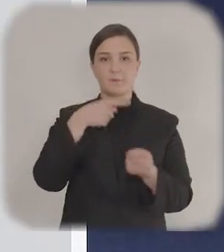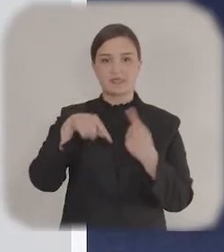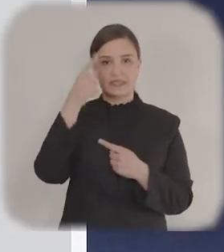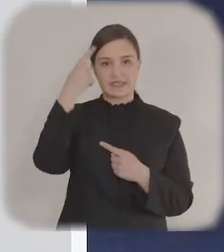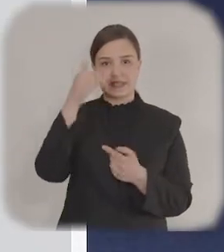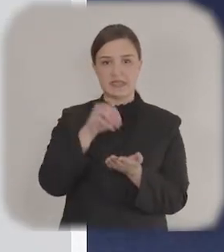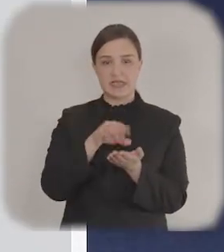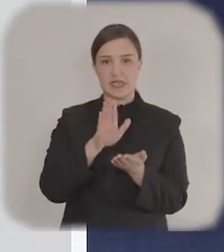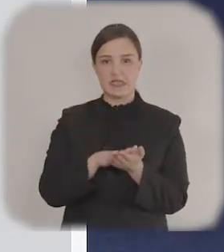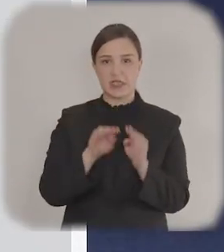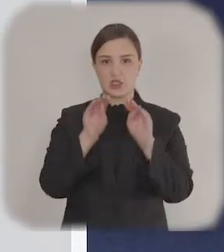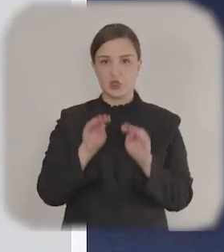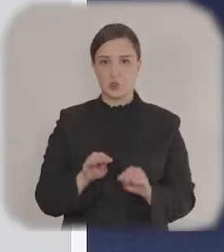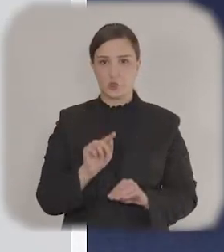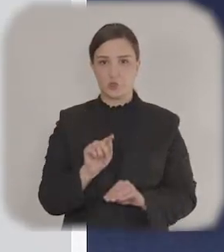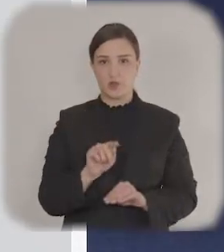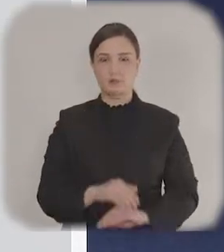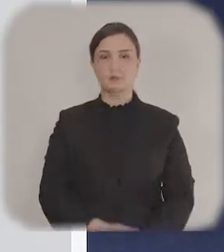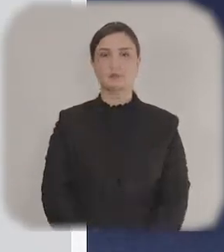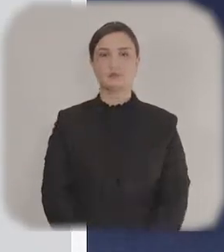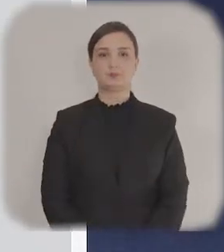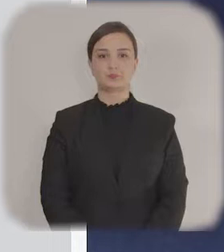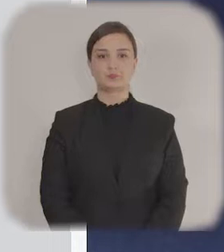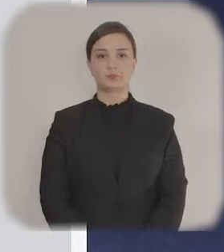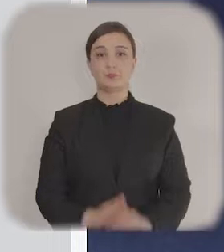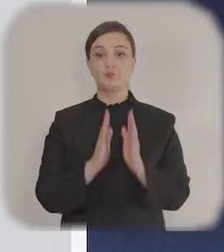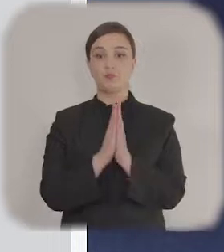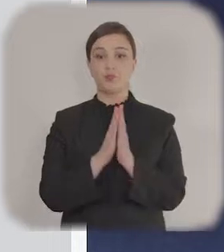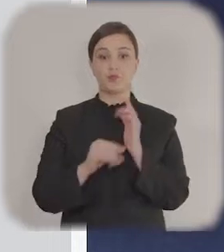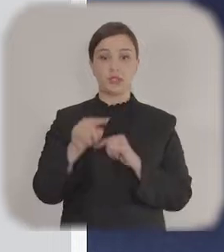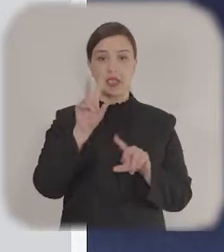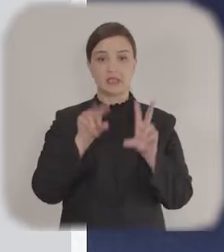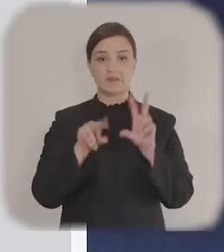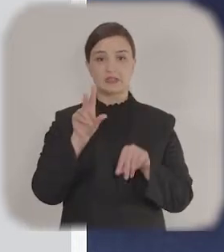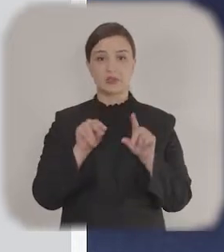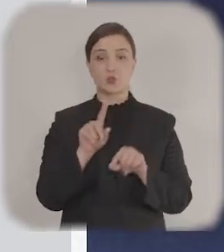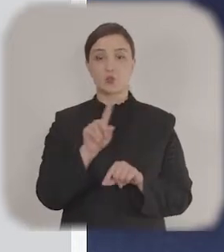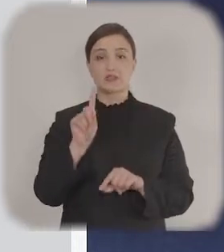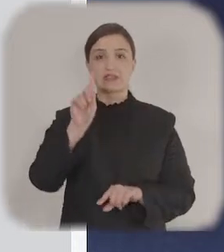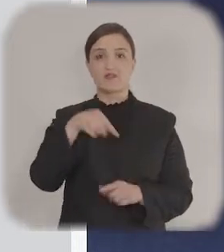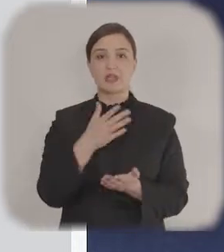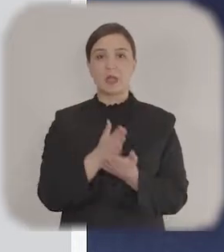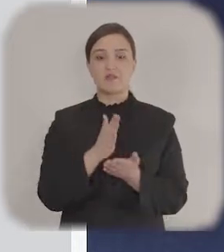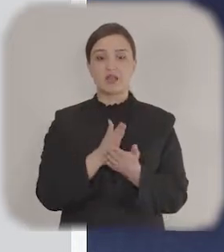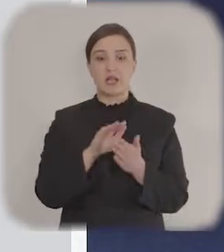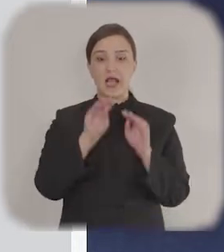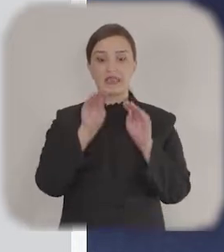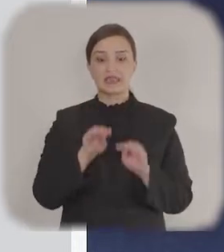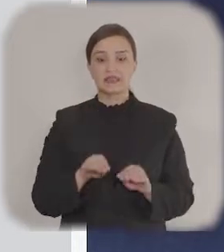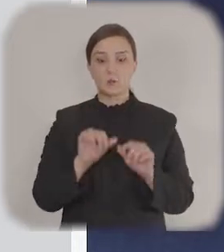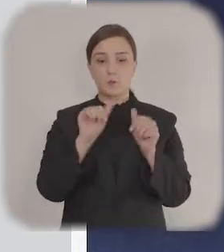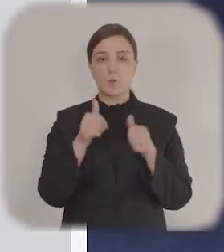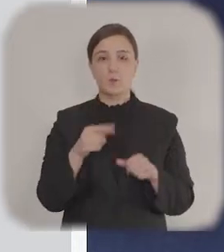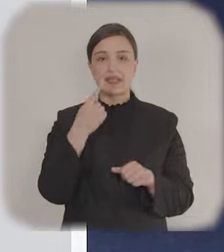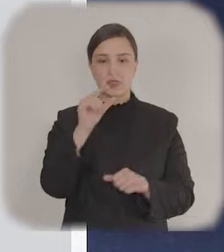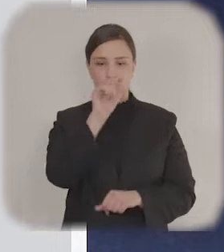qeydiyyat forması sizin üçün açılacaqdır. Xayiş edirik, bəyanat formasının hər bir sahəsini doldurmağın icibari olduğunu nəzərə alasınız.